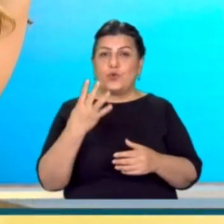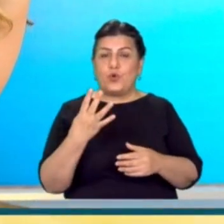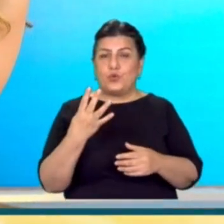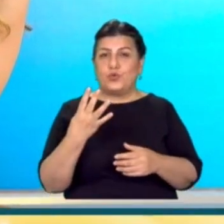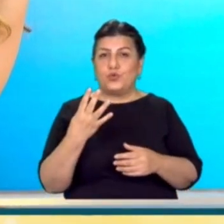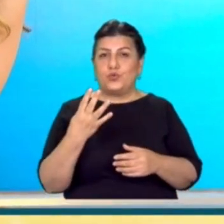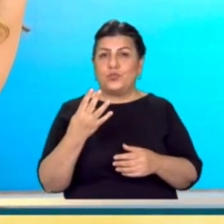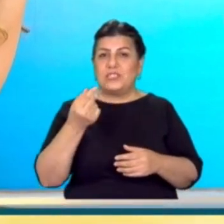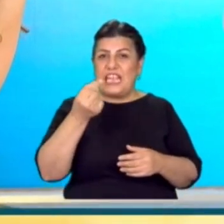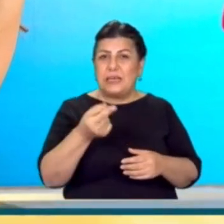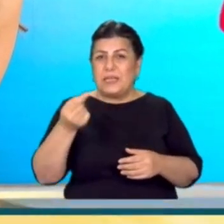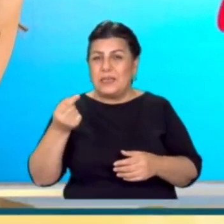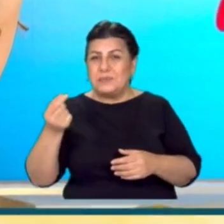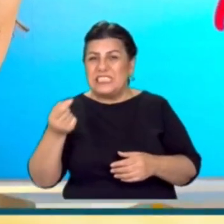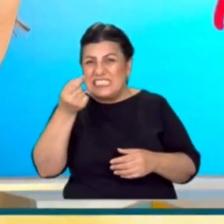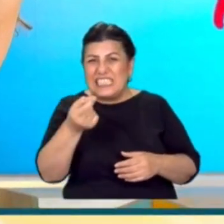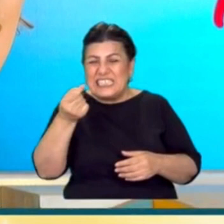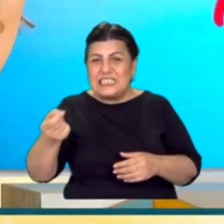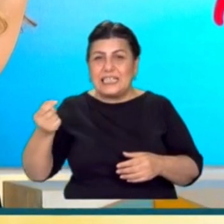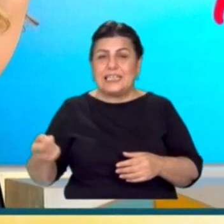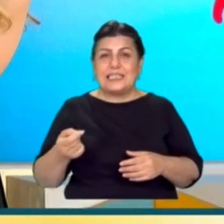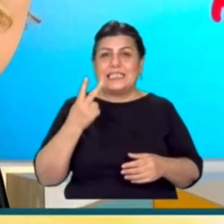çeyrek, 2 tam.